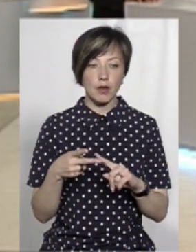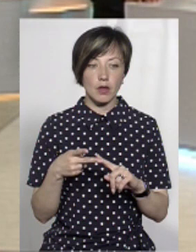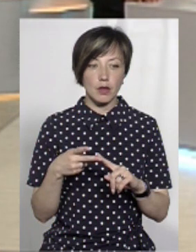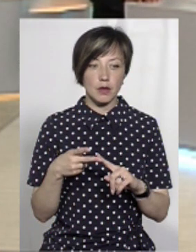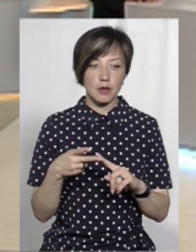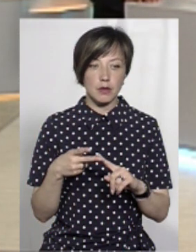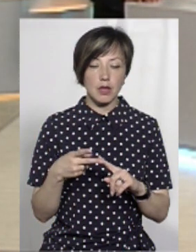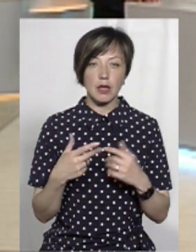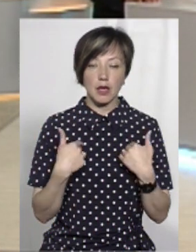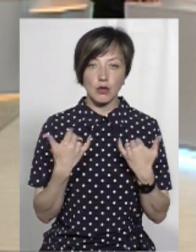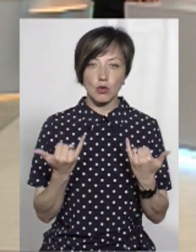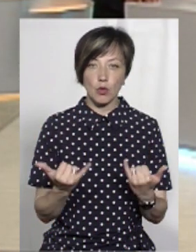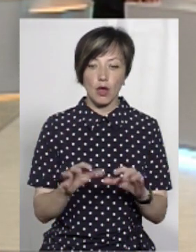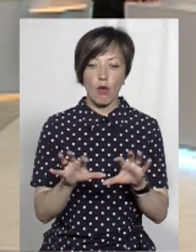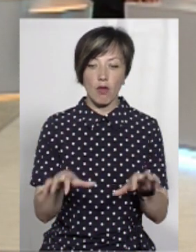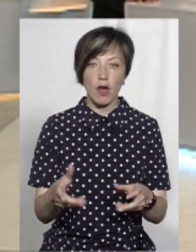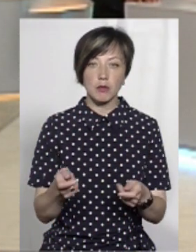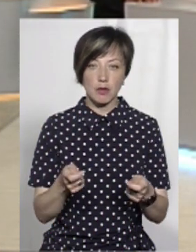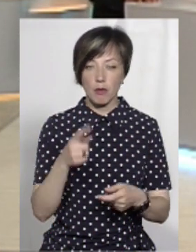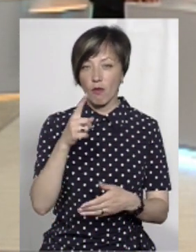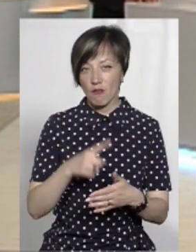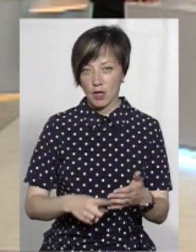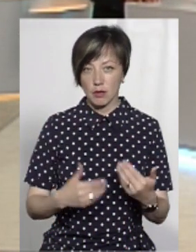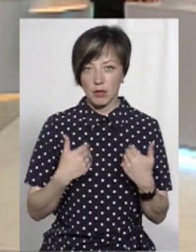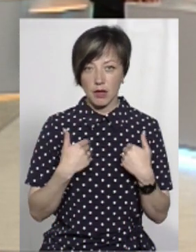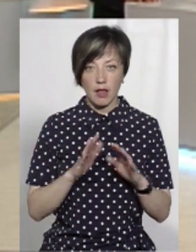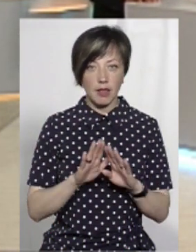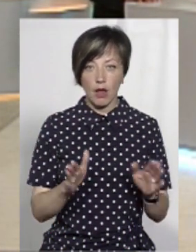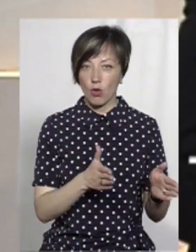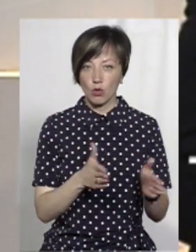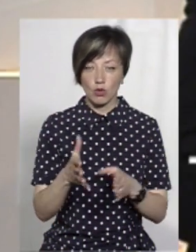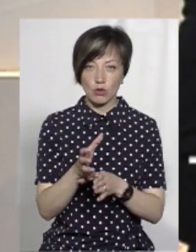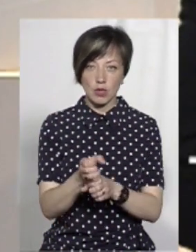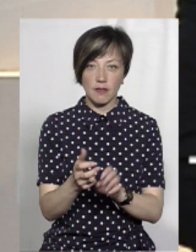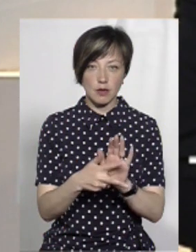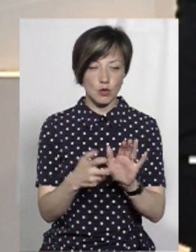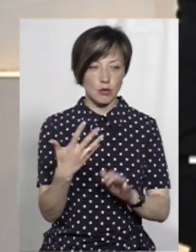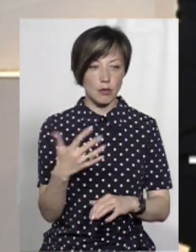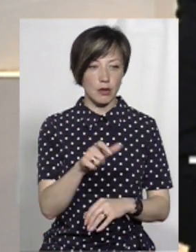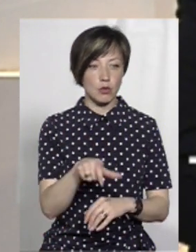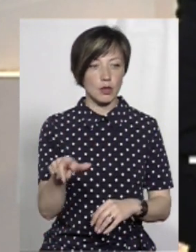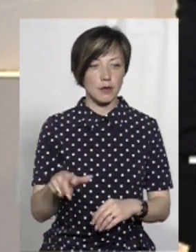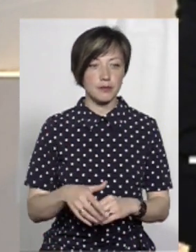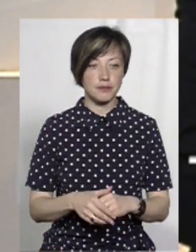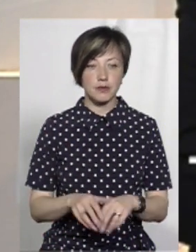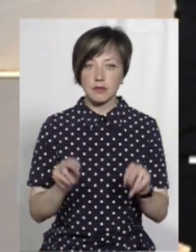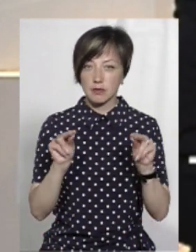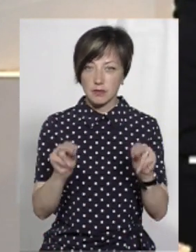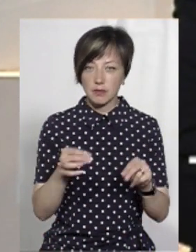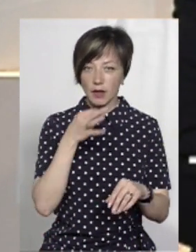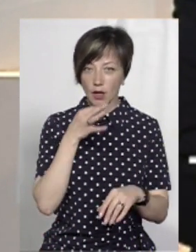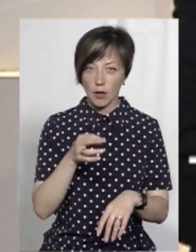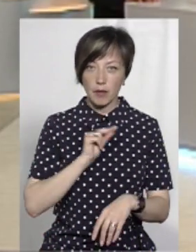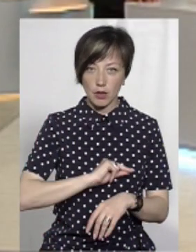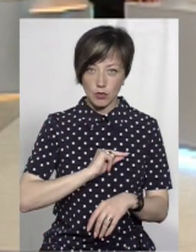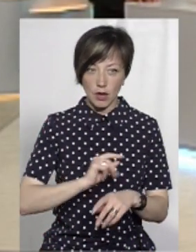По-друге, я сьогодні, як голова адміністрації, повірте мені, не готовий скоротити 805 людей. Відверто кажу. Це ті